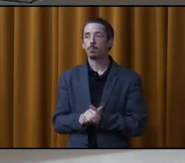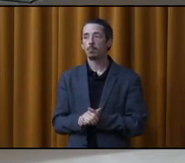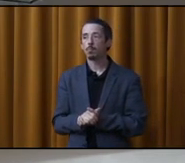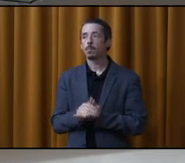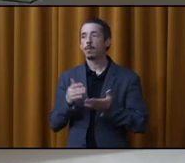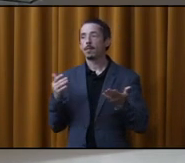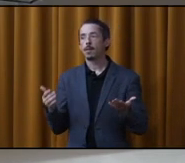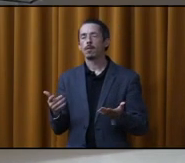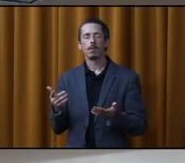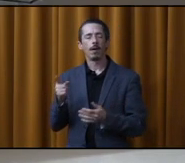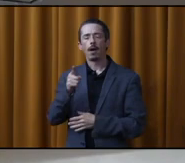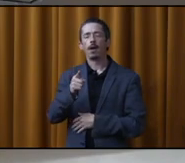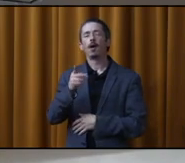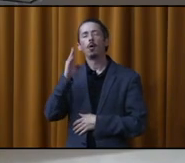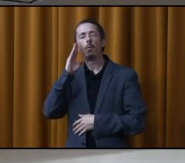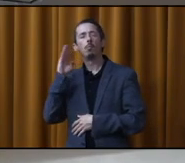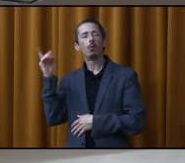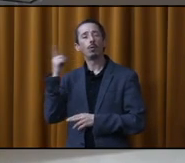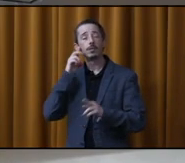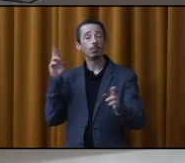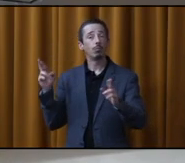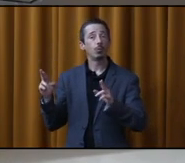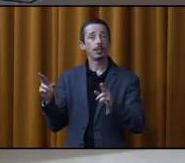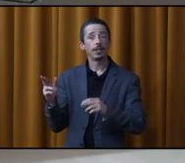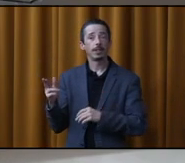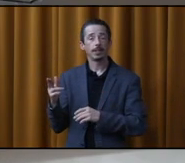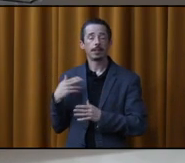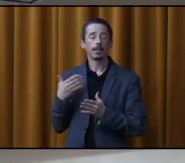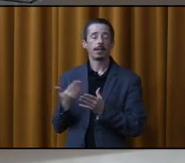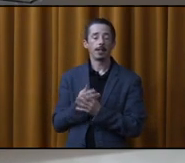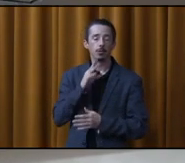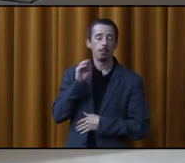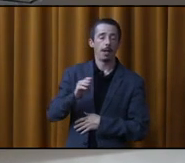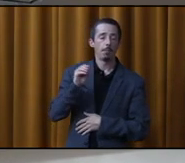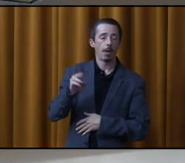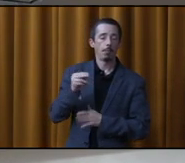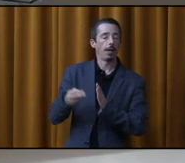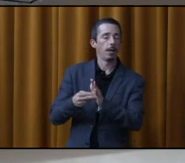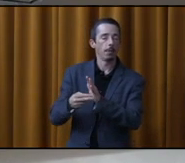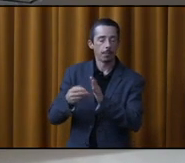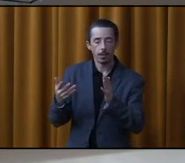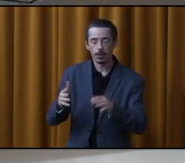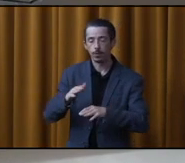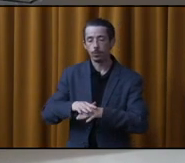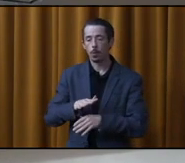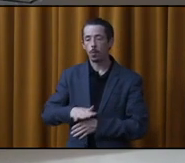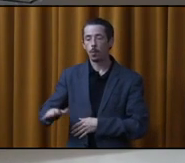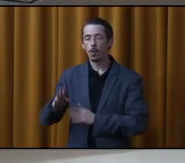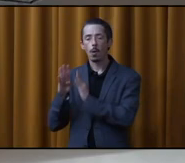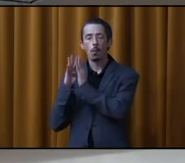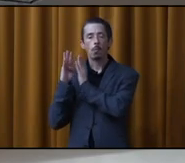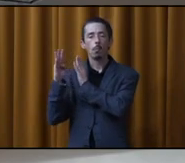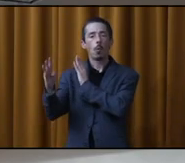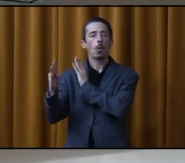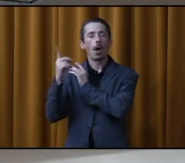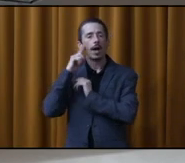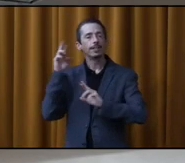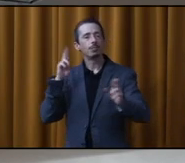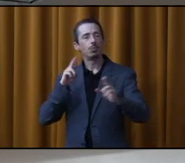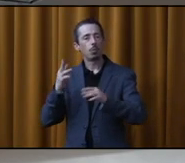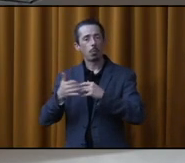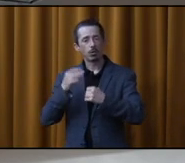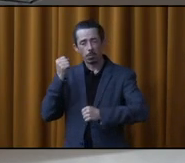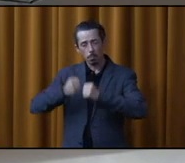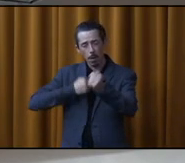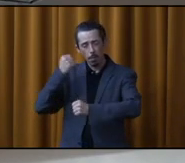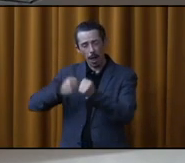Le mur anti-bruit, ça m toujours fait parler, mais là, je constate que tout ce qui est de la plantation, qui nous a coûté tout près de